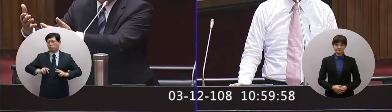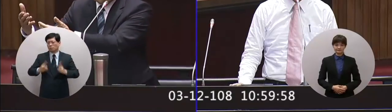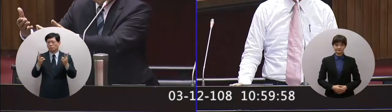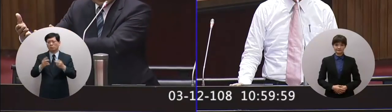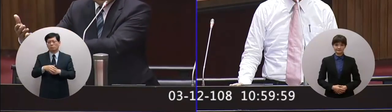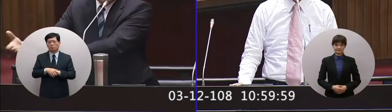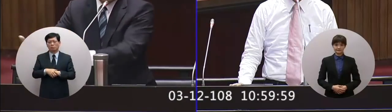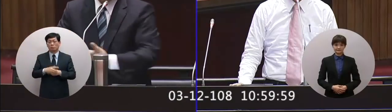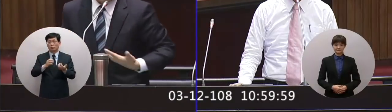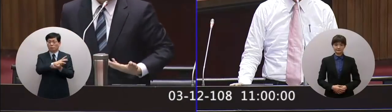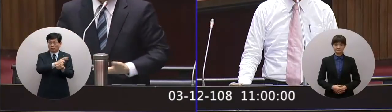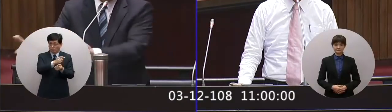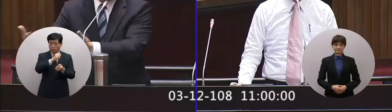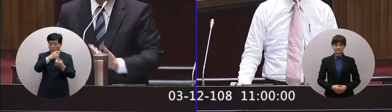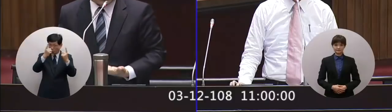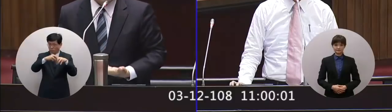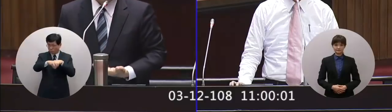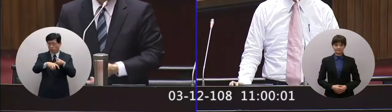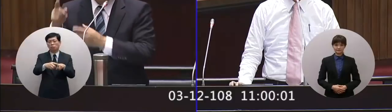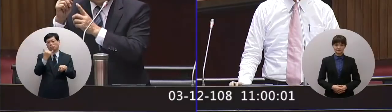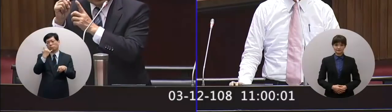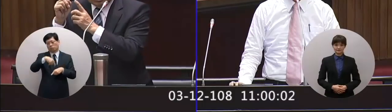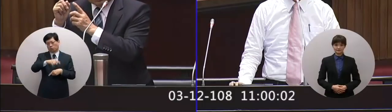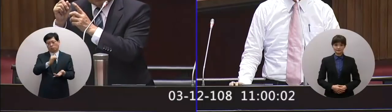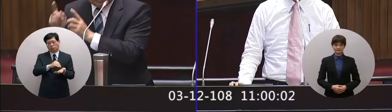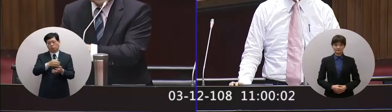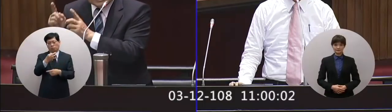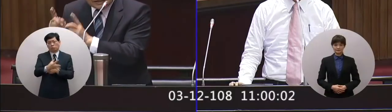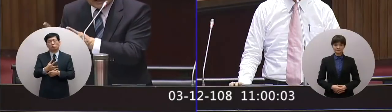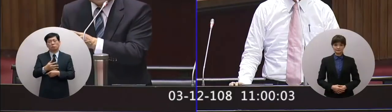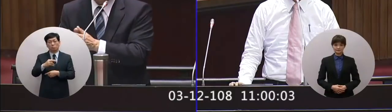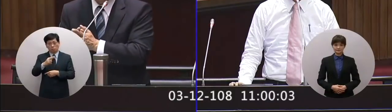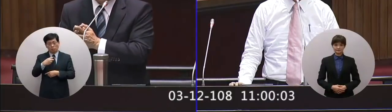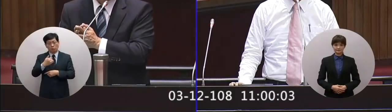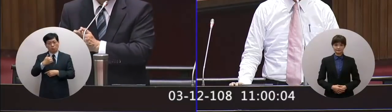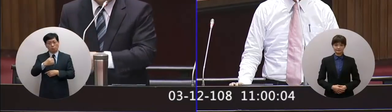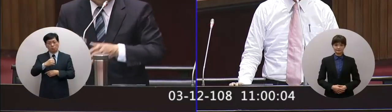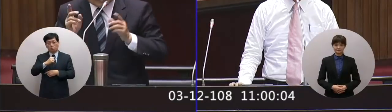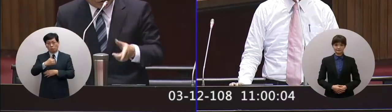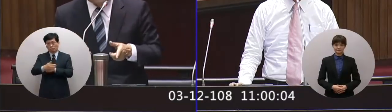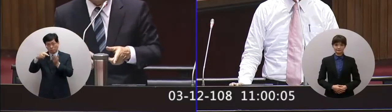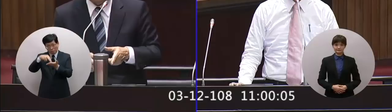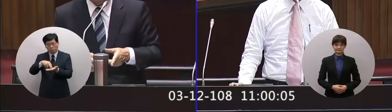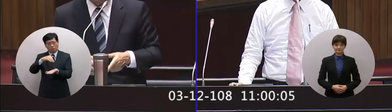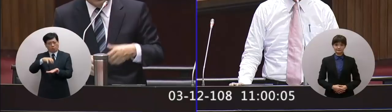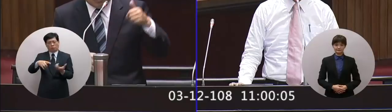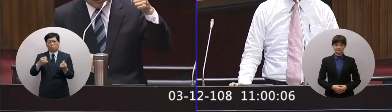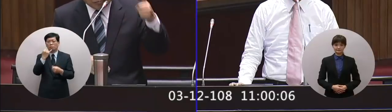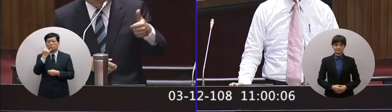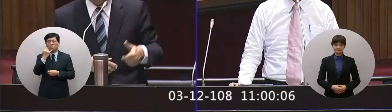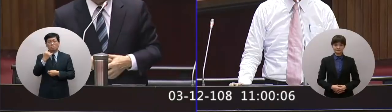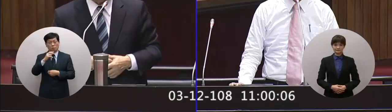像雲林的台大婚院就可以就是或者某一些縣立的醫院那我們指定的